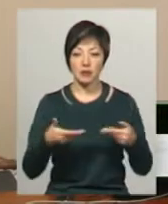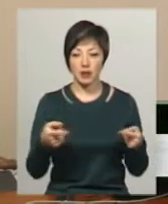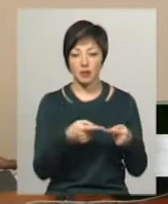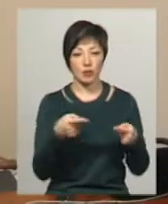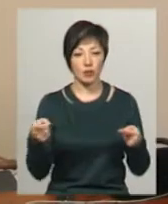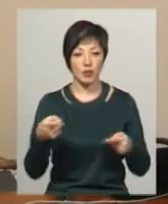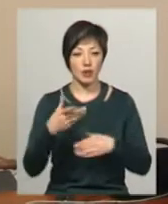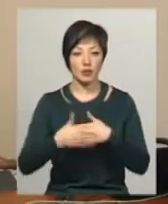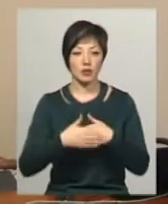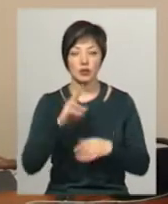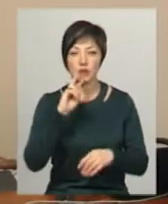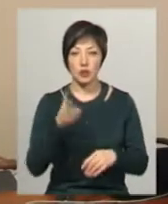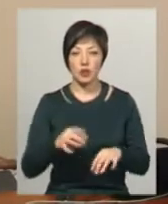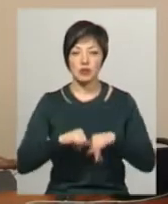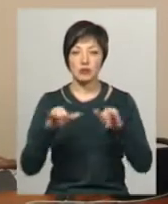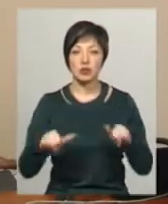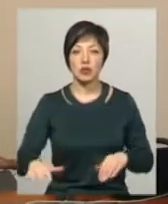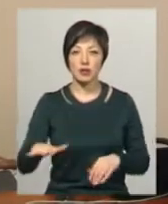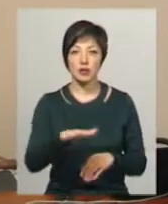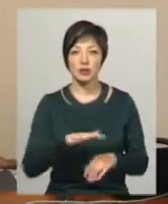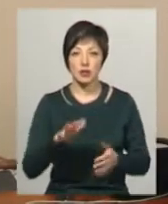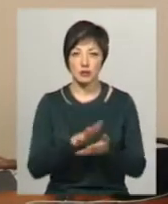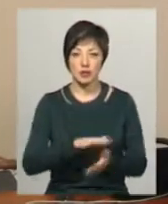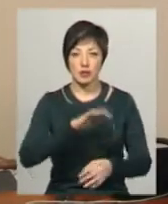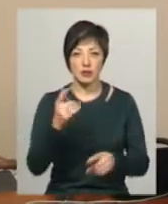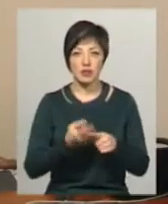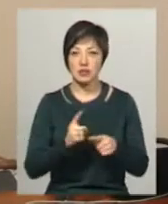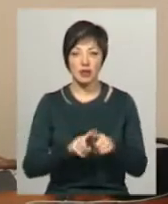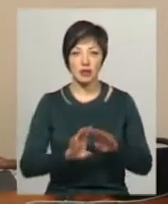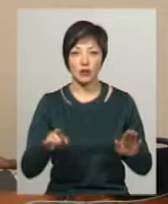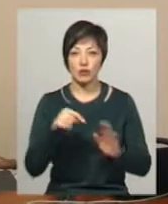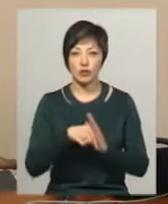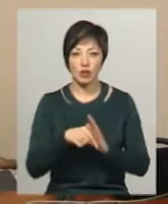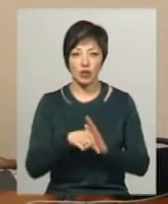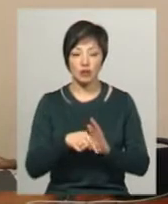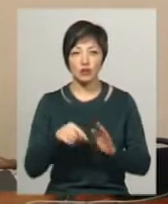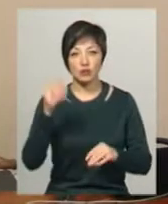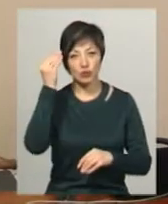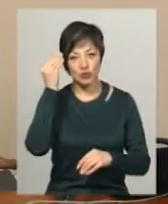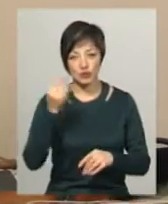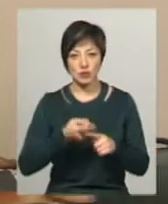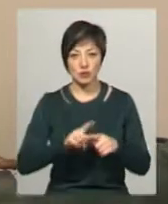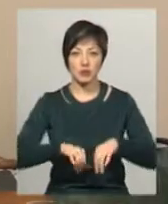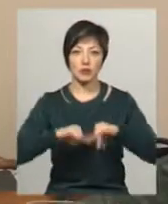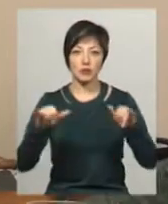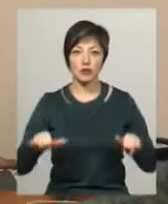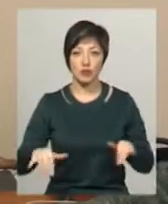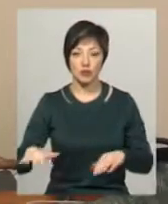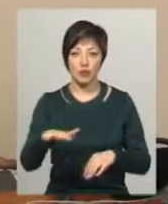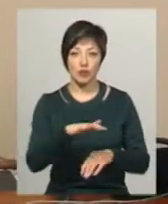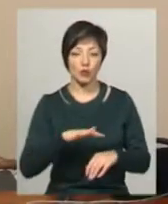найближчих двох років збільшили територію сміттєзвалища. Це не означає з точки зору фізично, що ми збільшили